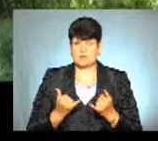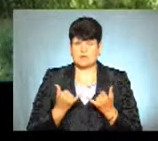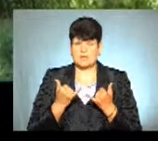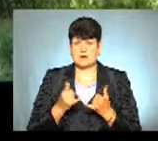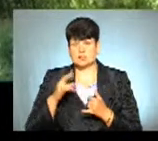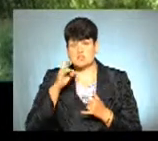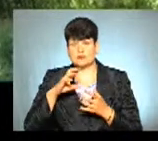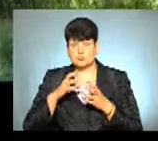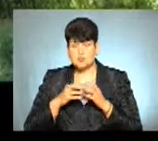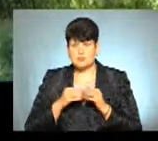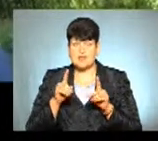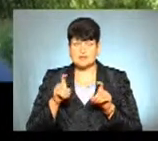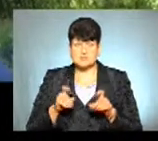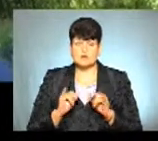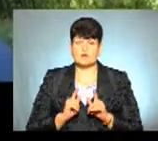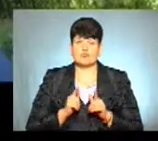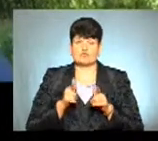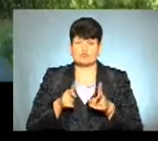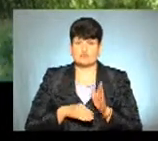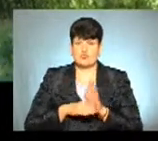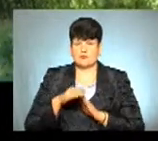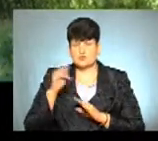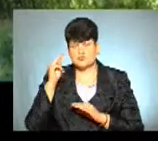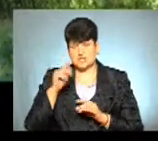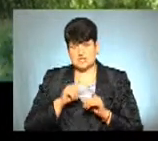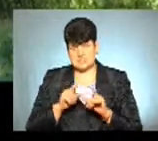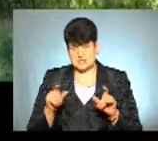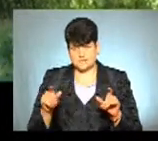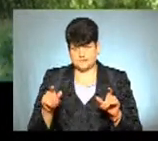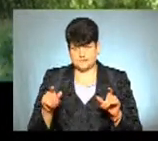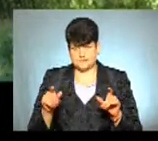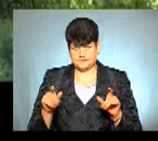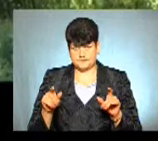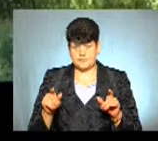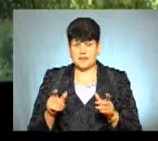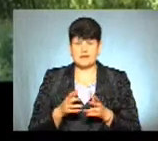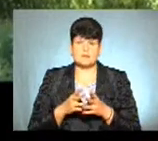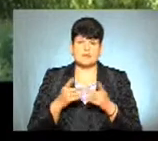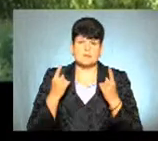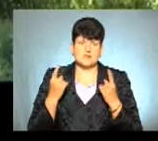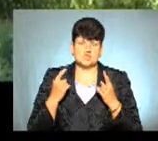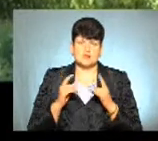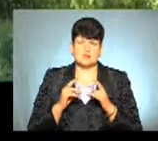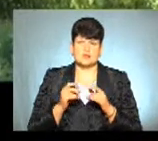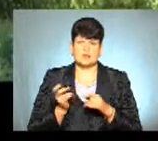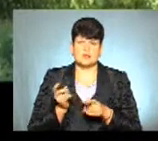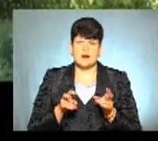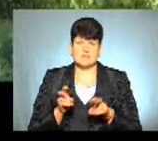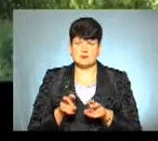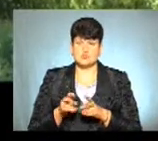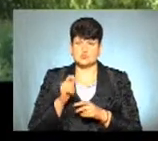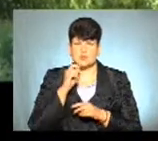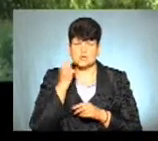державної підсумкової тестації, і для вступу до вищого навчального закладу. Найбільша явка зафіксована з української мови, понад